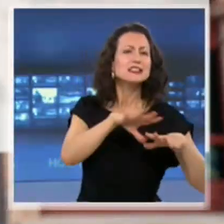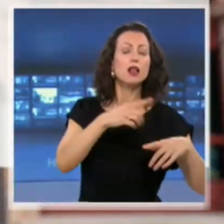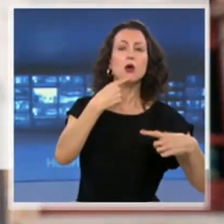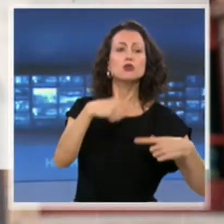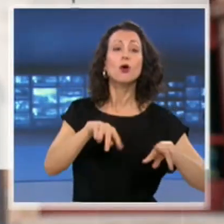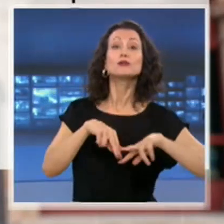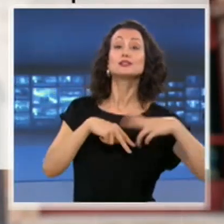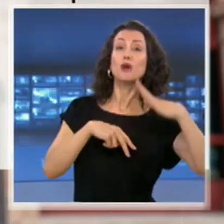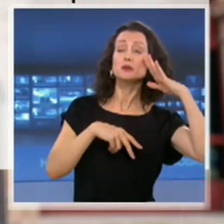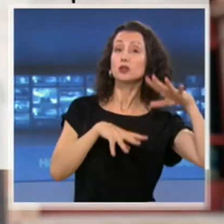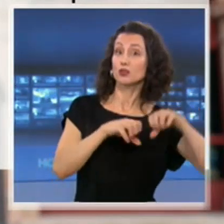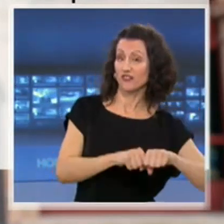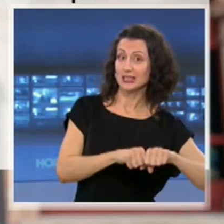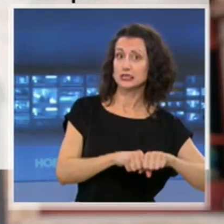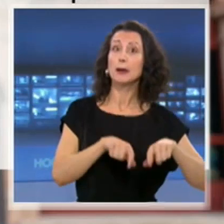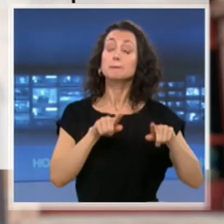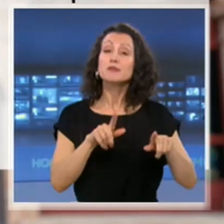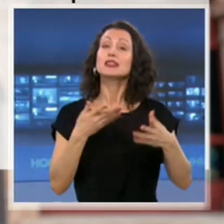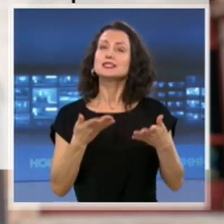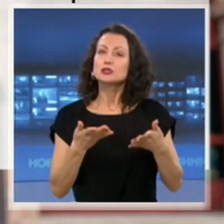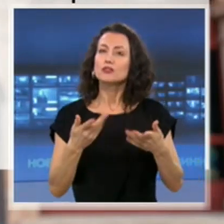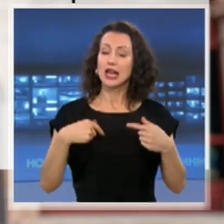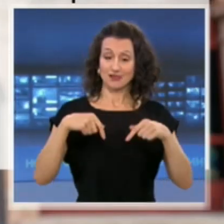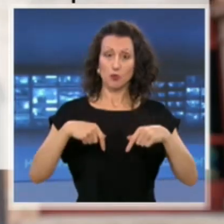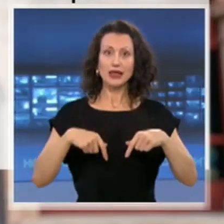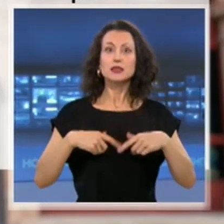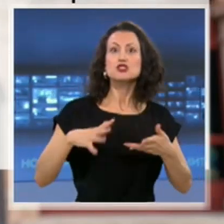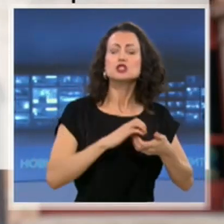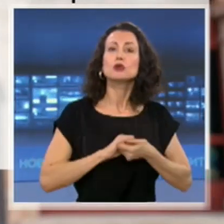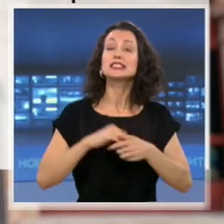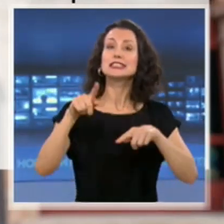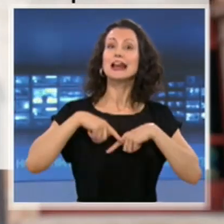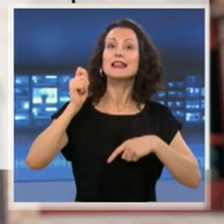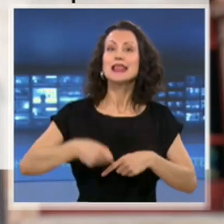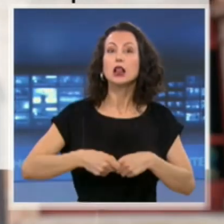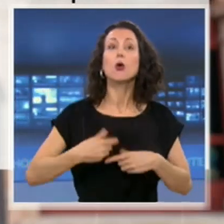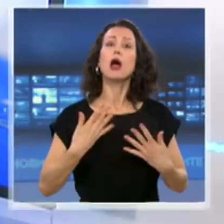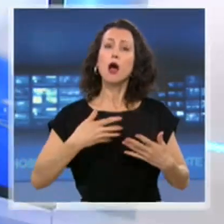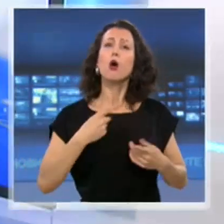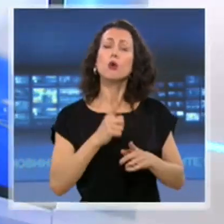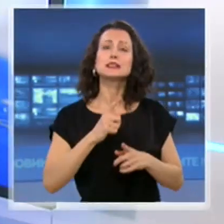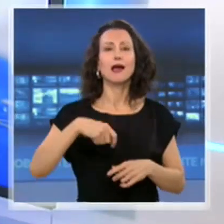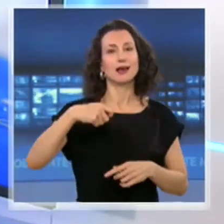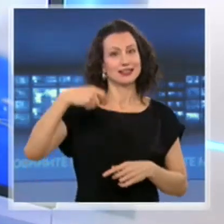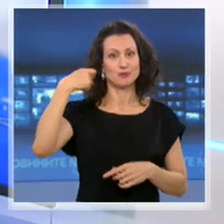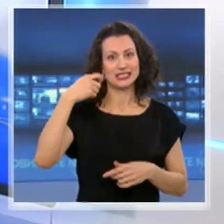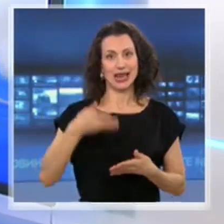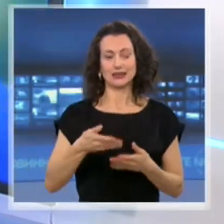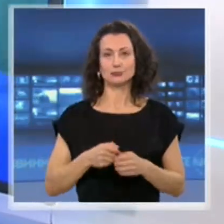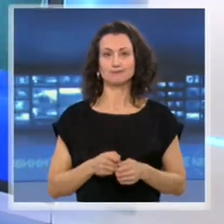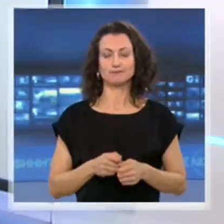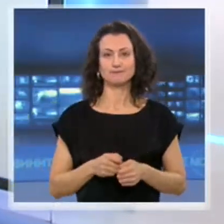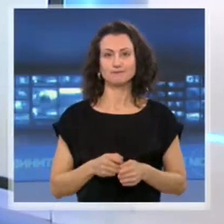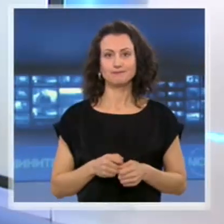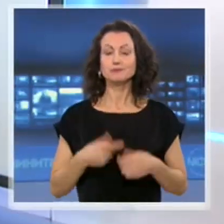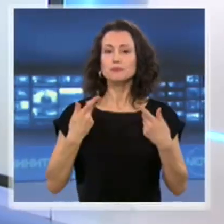образува дело по искането на президента и ще обсъди дали то е допустимо на 22 мая. Ето и на какъв фон се